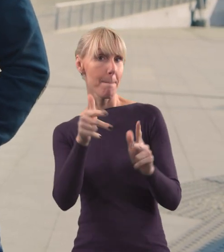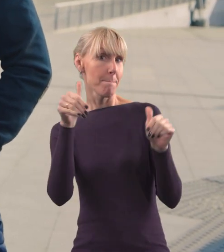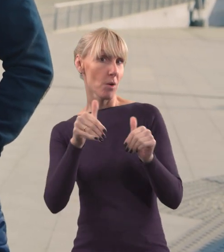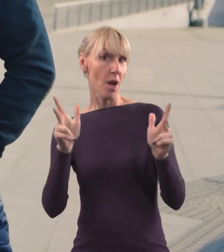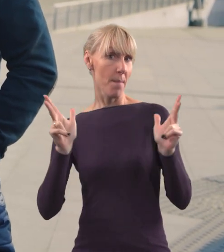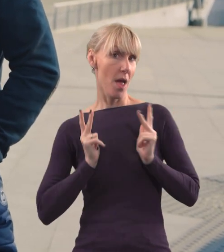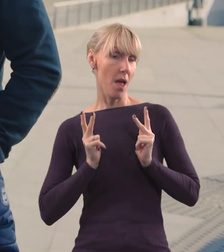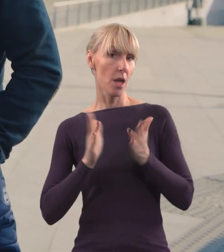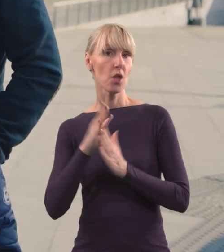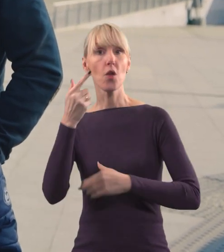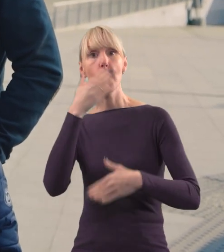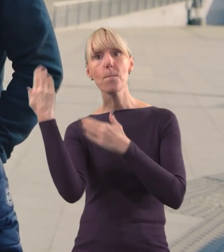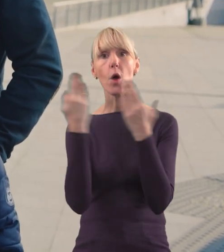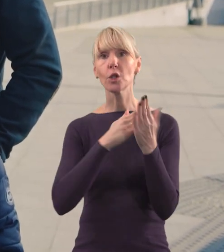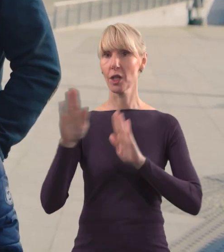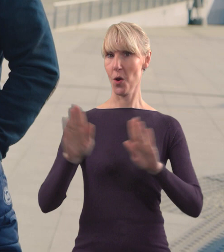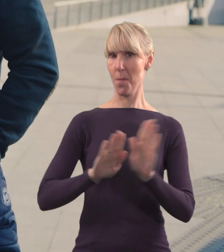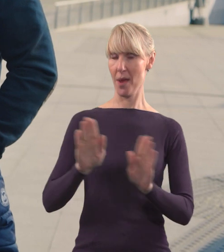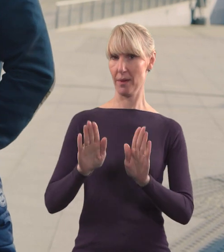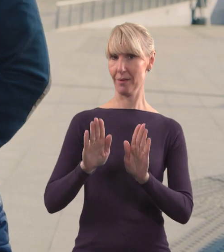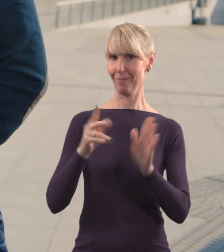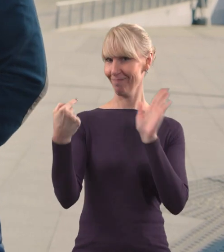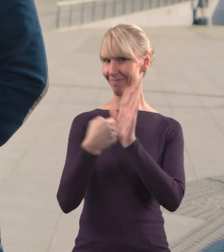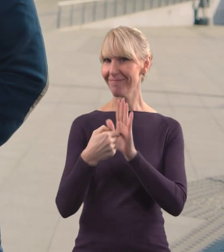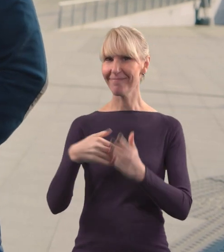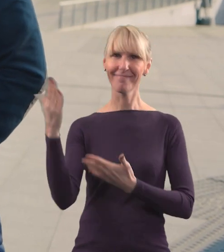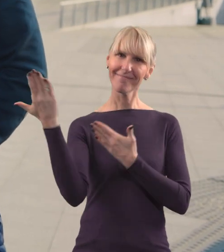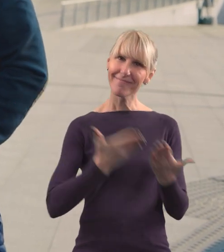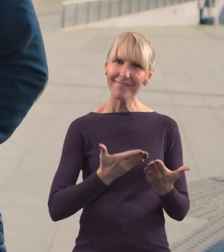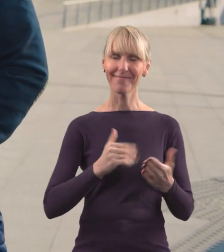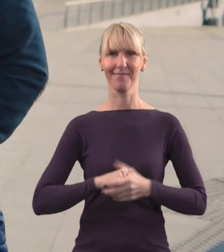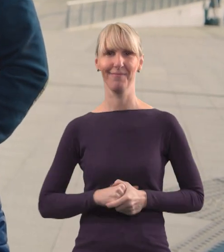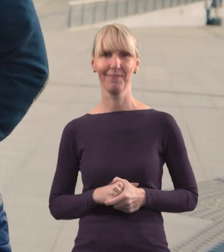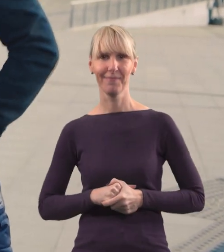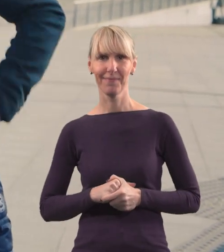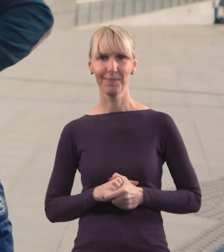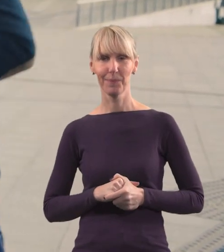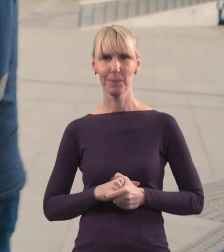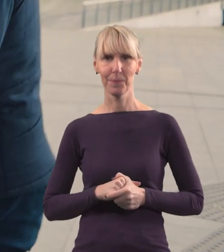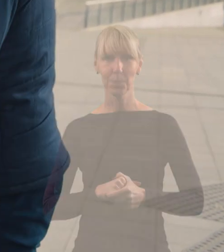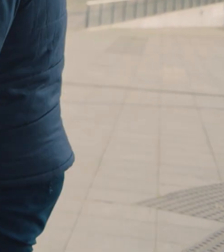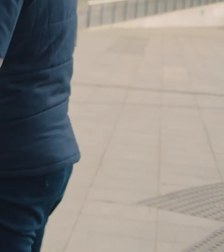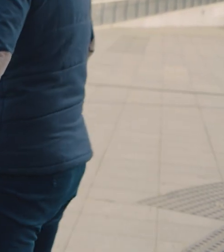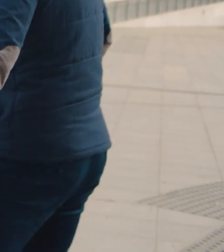W drodze możemy odpocząć, a także poczytać o miejscach, które chcemy Wam pokazać. Zaczynamy! Chodźmy!